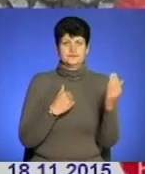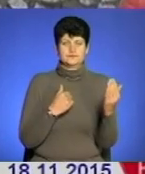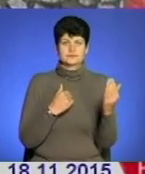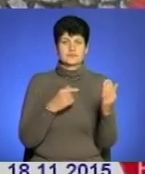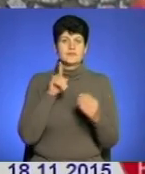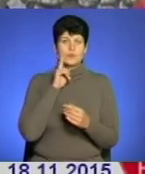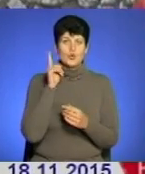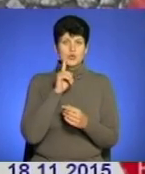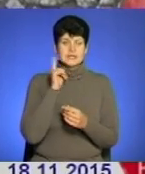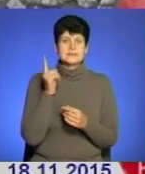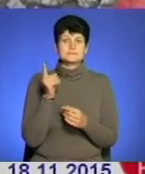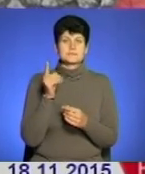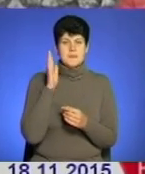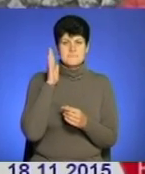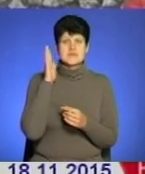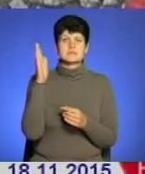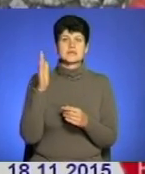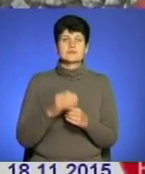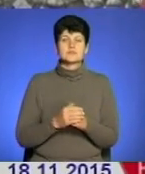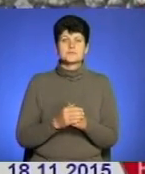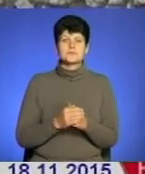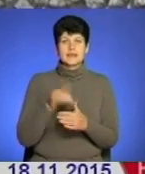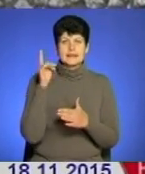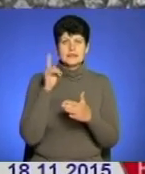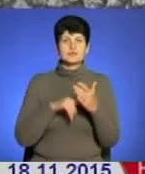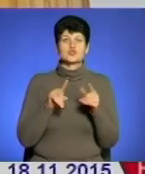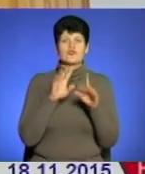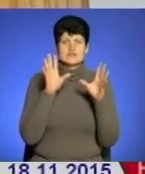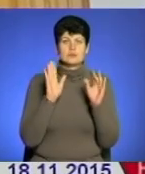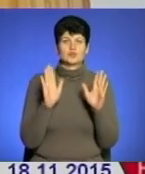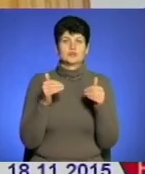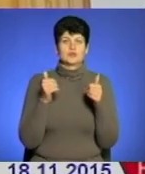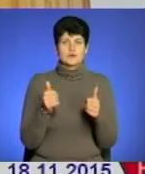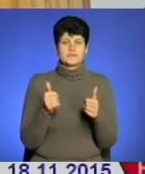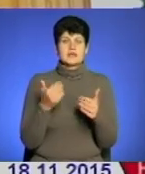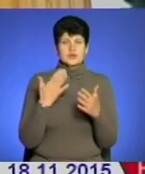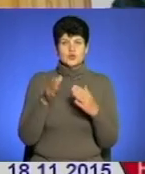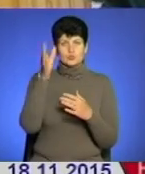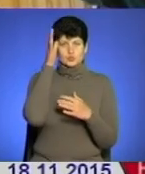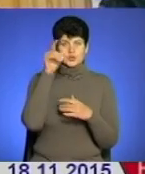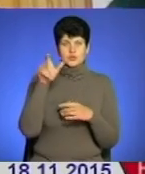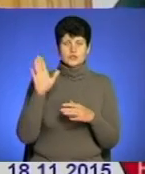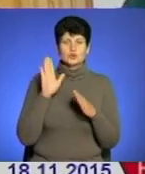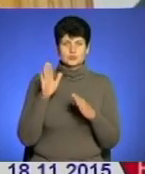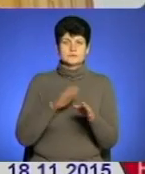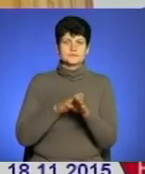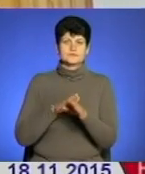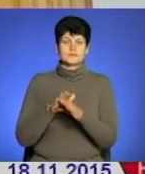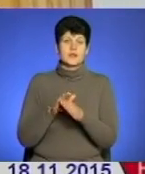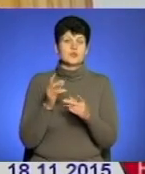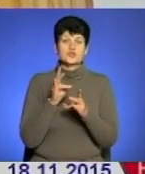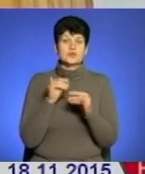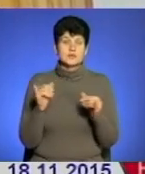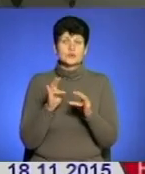Він молодий, перспективний. Надіємося, що буде все добре. Якщо мудра людина, то буде справлятися? ні, то